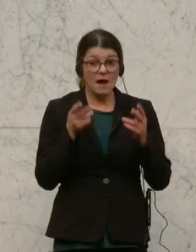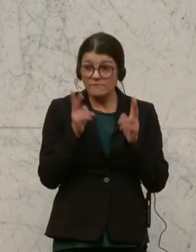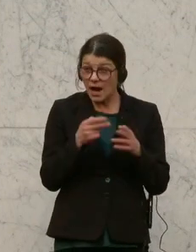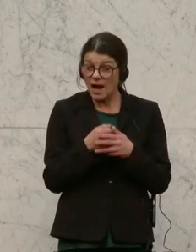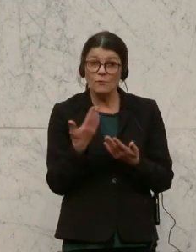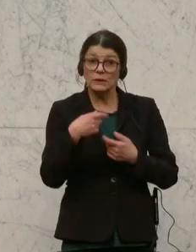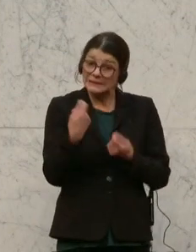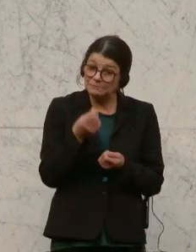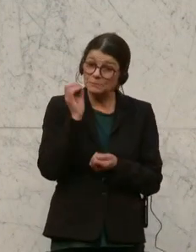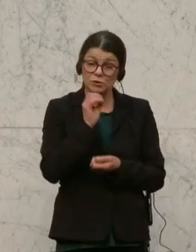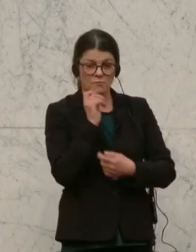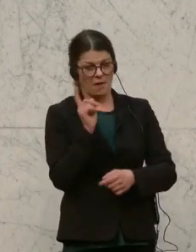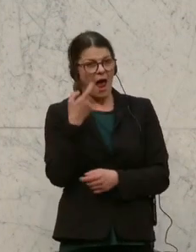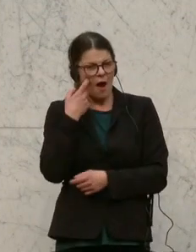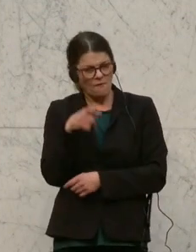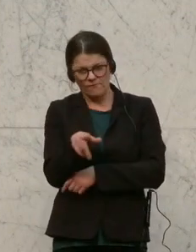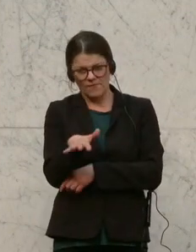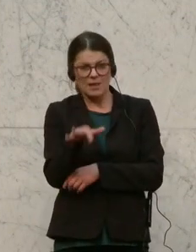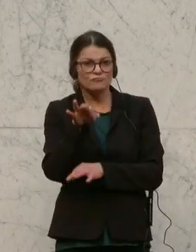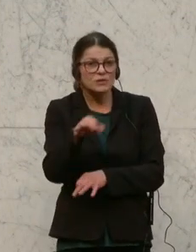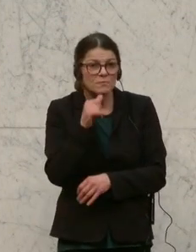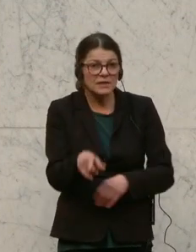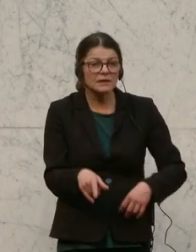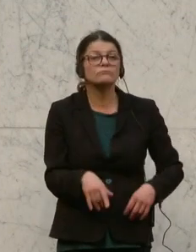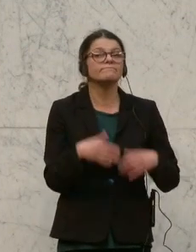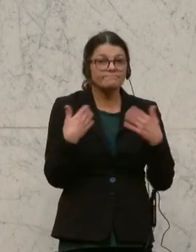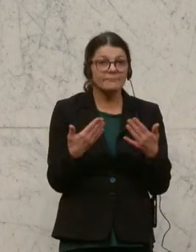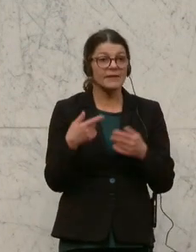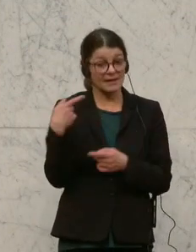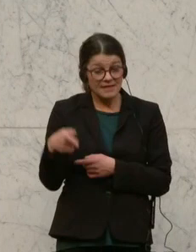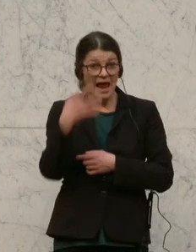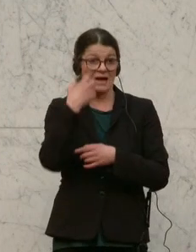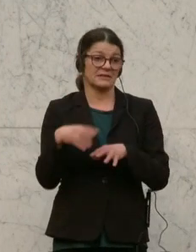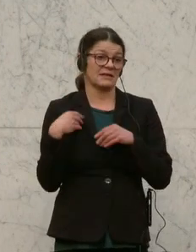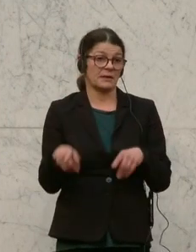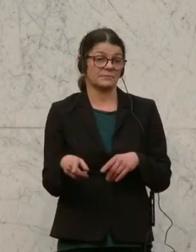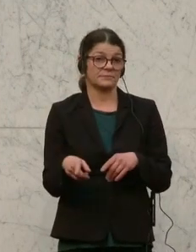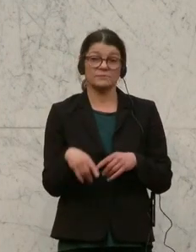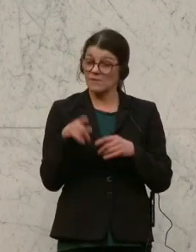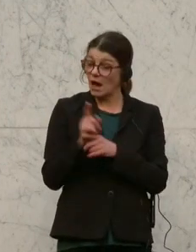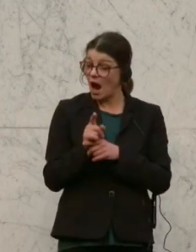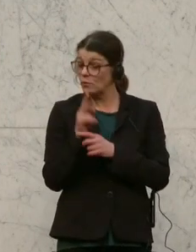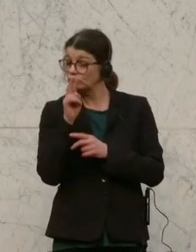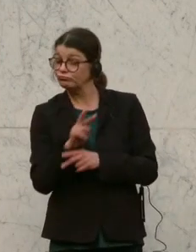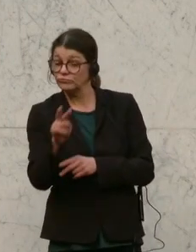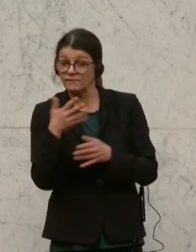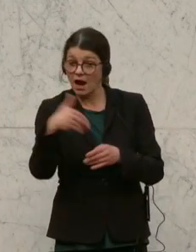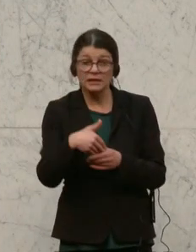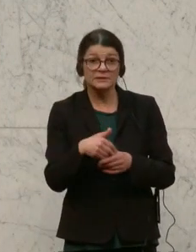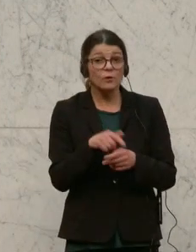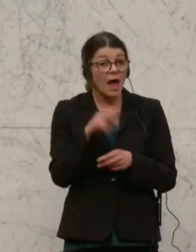es Beschwerden und Auffälligkeiten gibt, diese ernst nimmt, diesen nachgeht und die